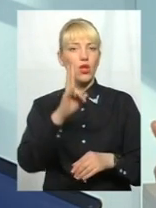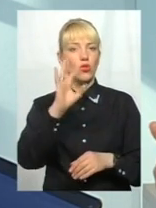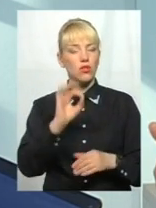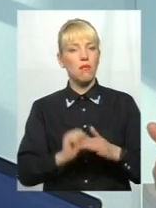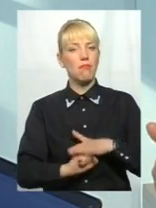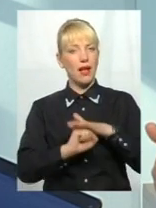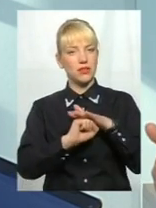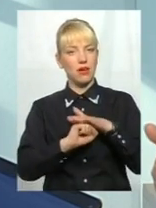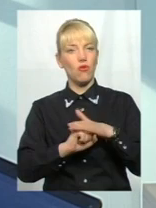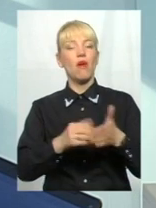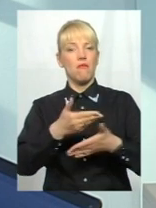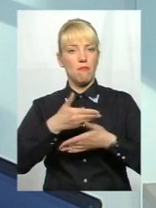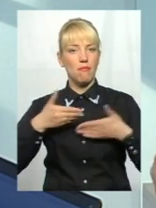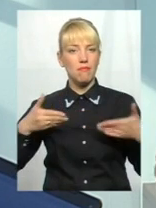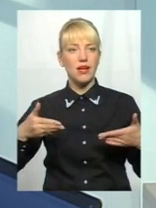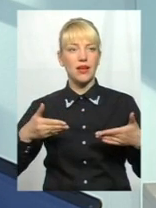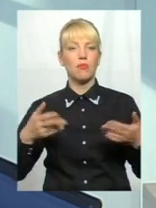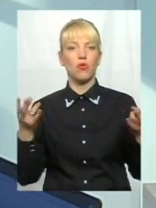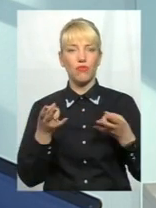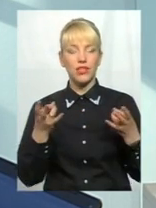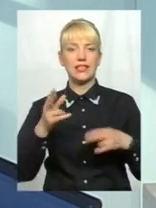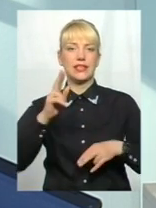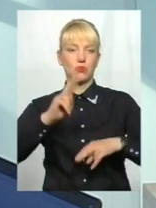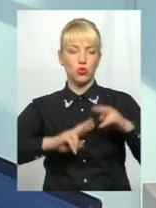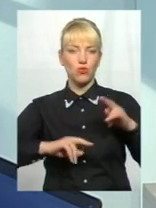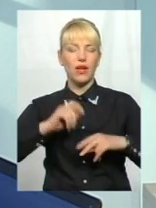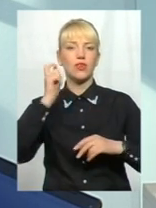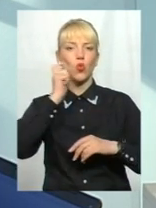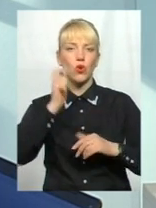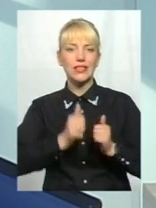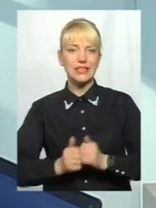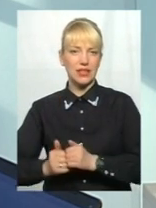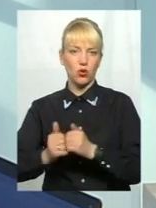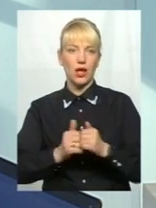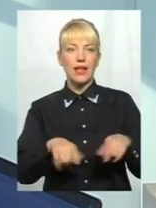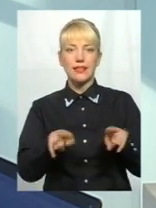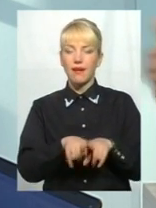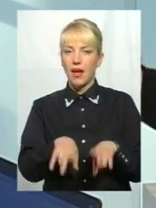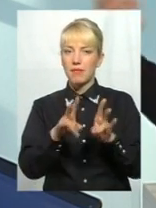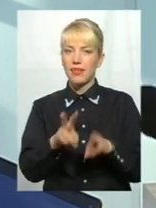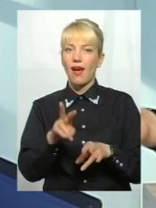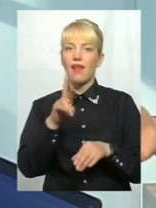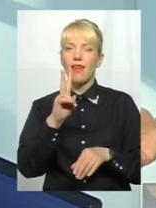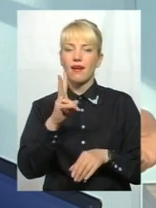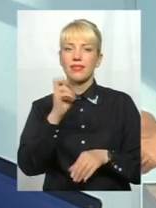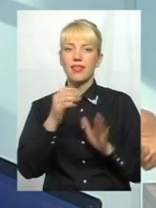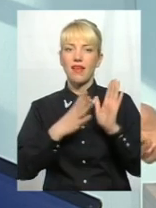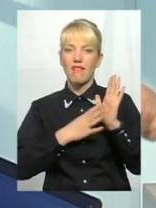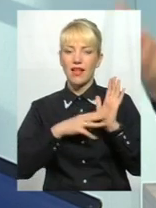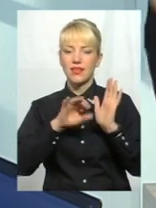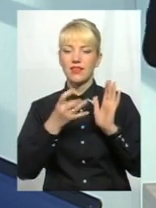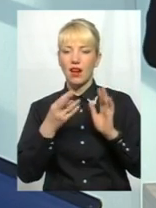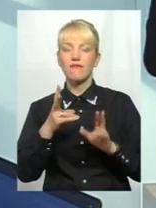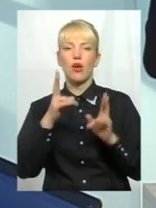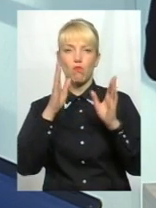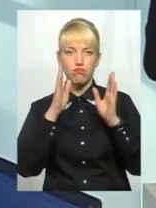ми преречені вибудувати це поле українське, тому що така біда, як на 9 травня, у нас постійно буде в різних регіонах по Торі,